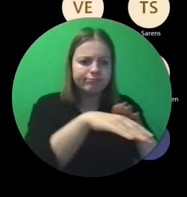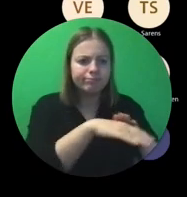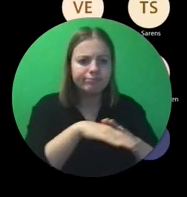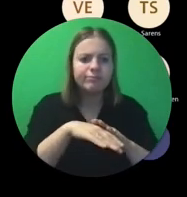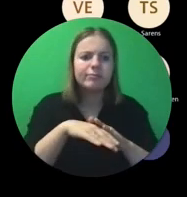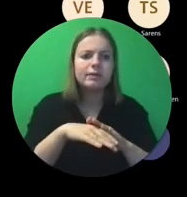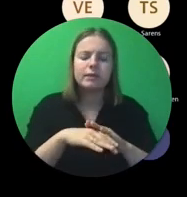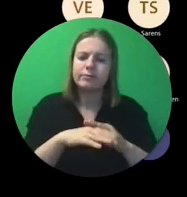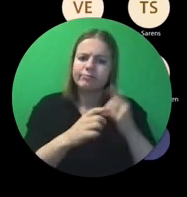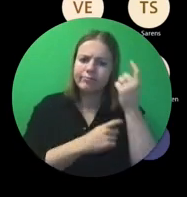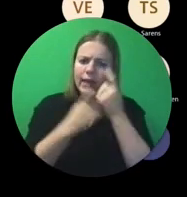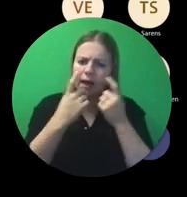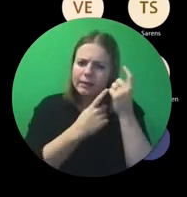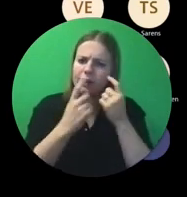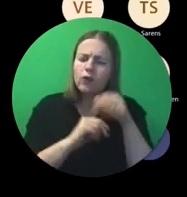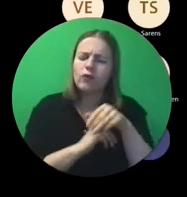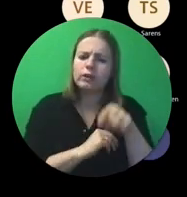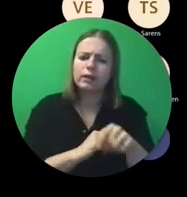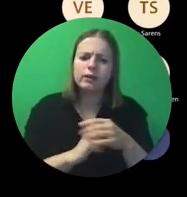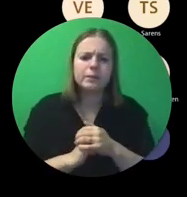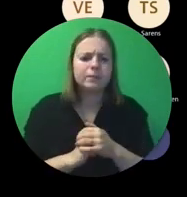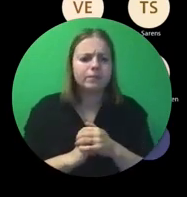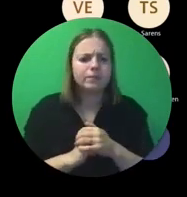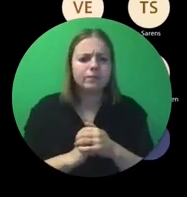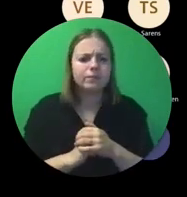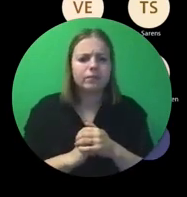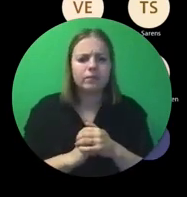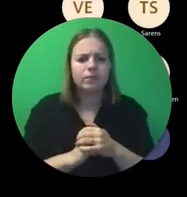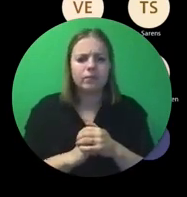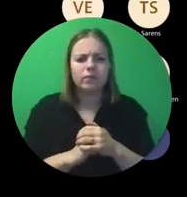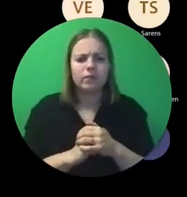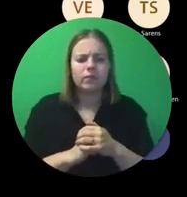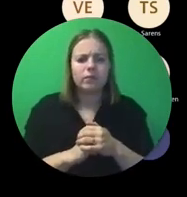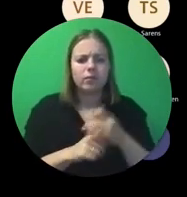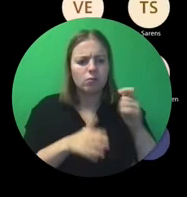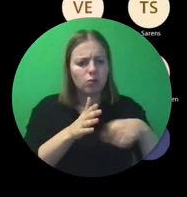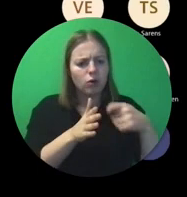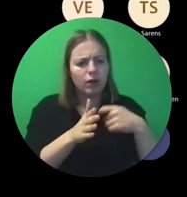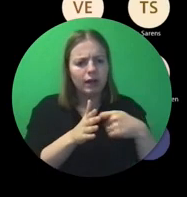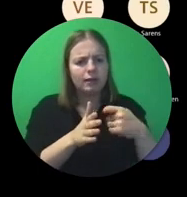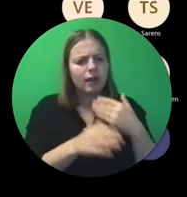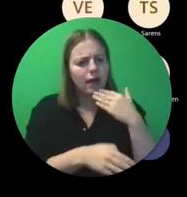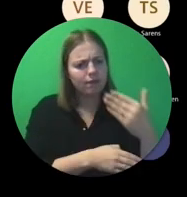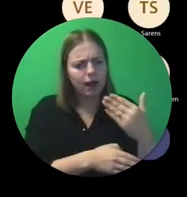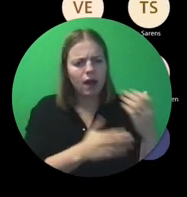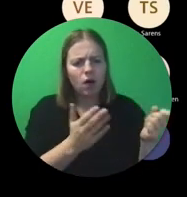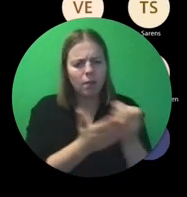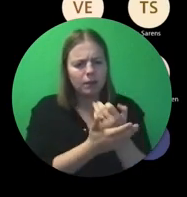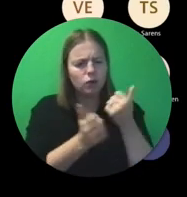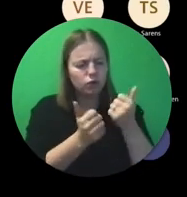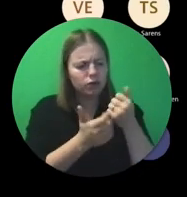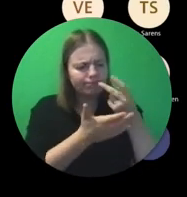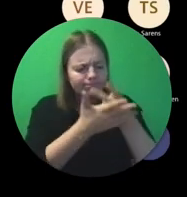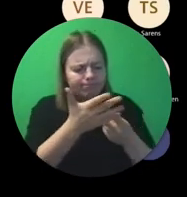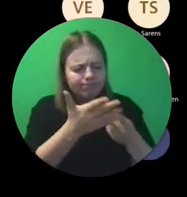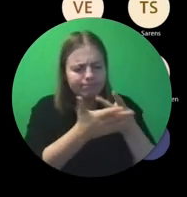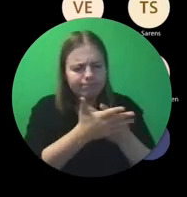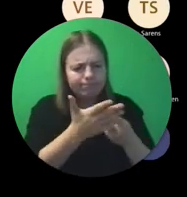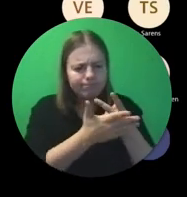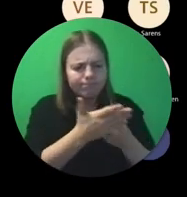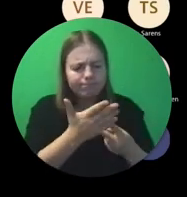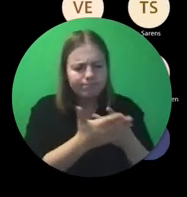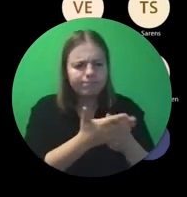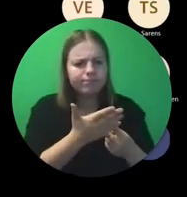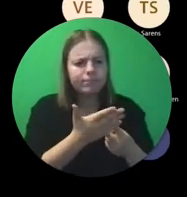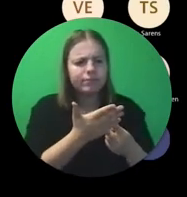daar eens over na te denken, uw projectaanvraag nog eens te bekijken, en door